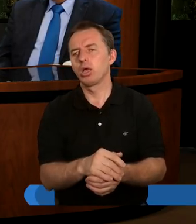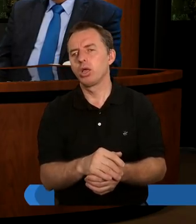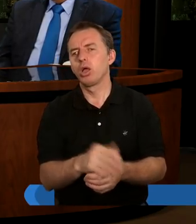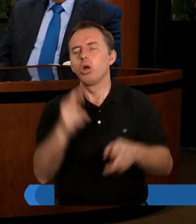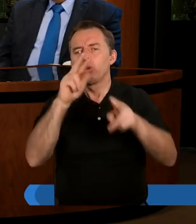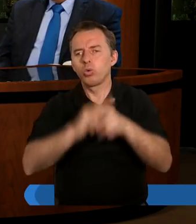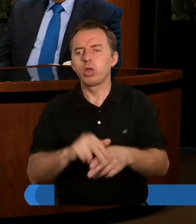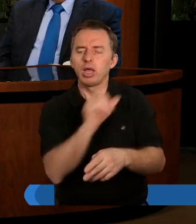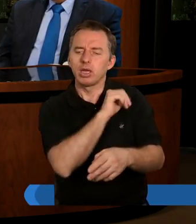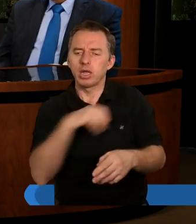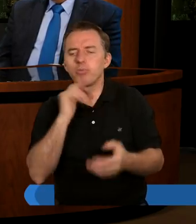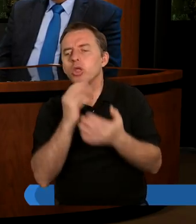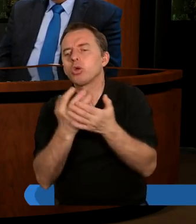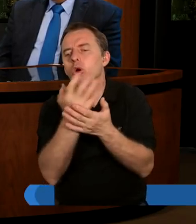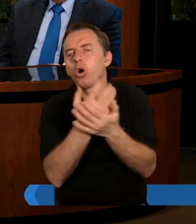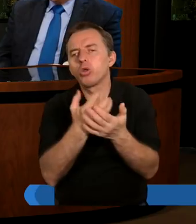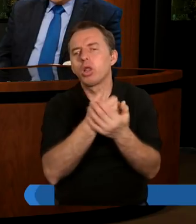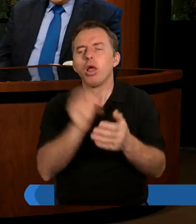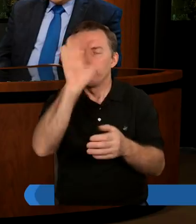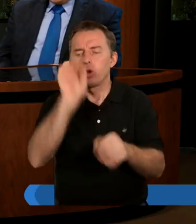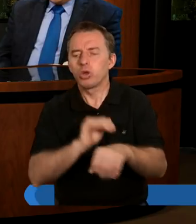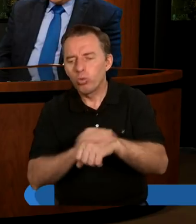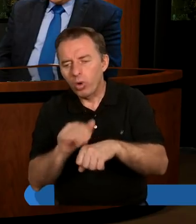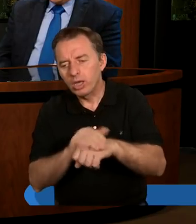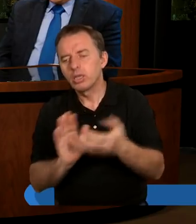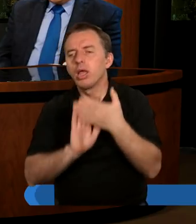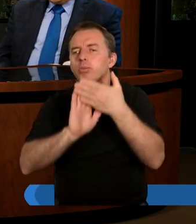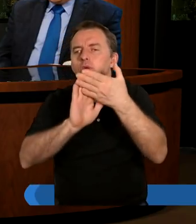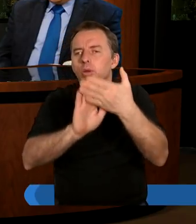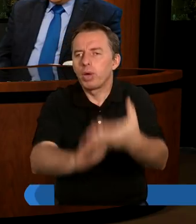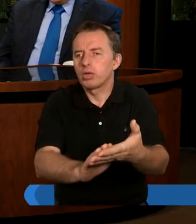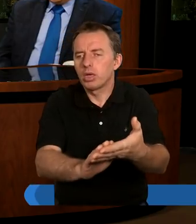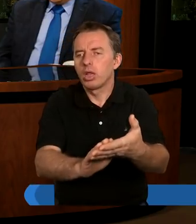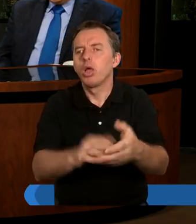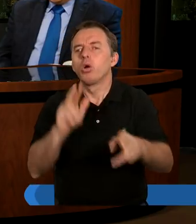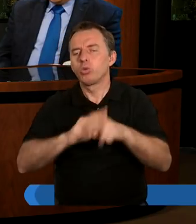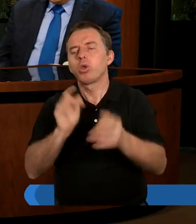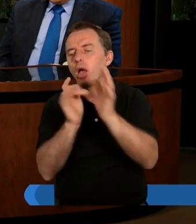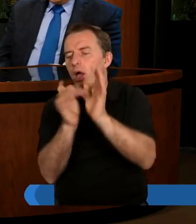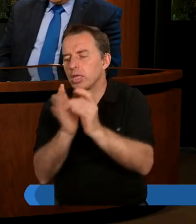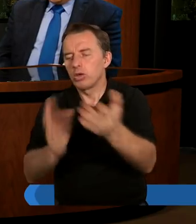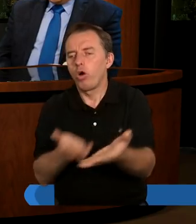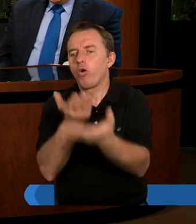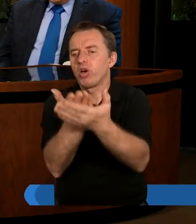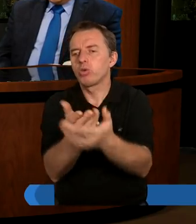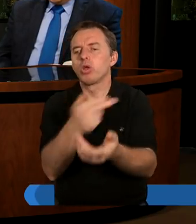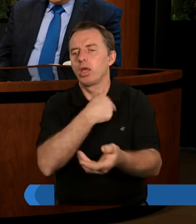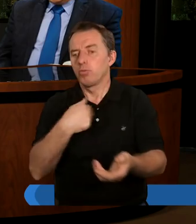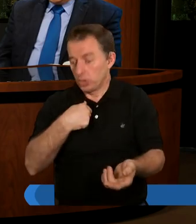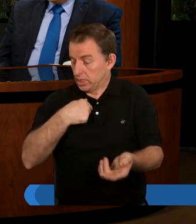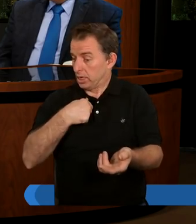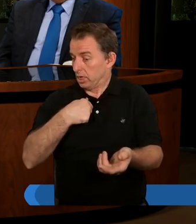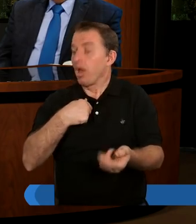w którym sami skorzystaliśmy z tej łaski przebaczenia, którą oferuje tutaj Jezus